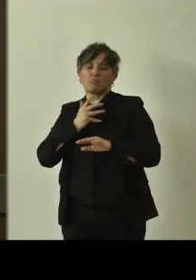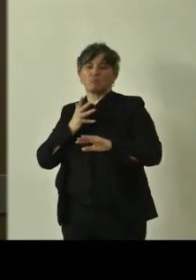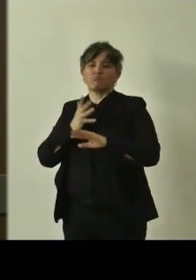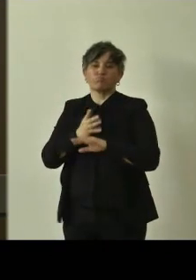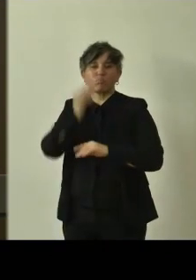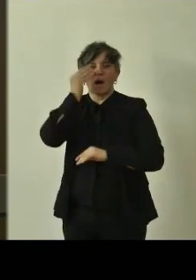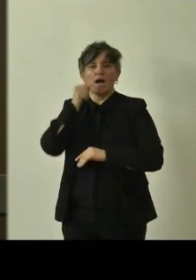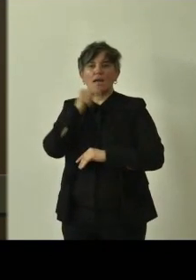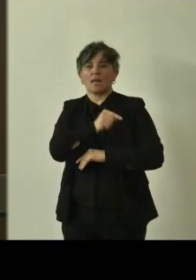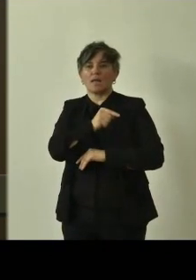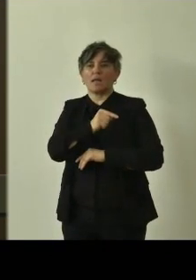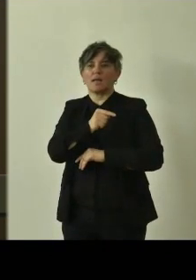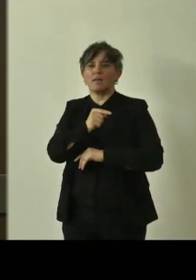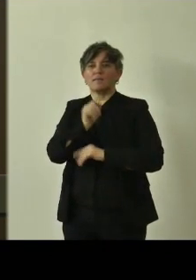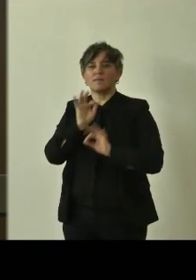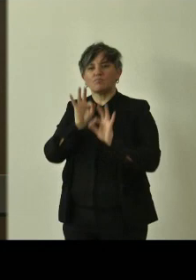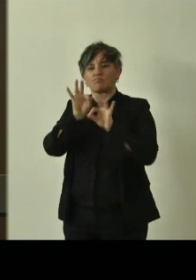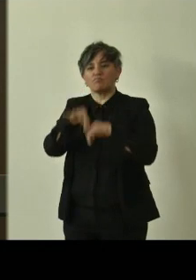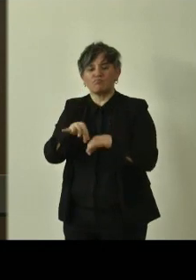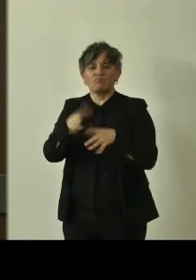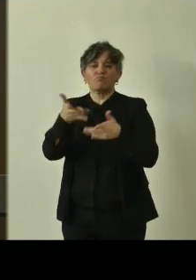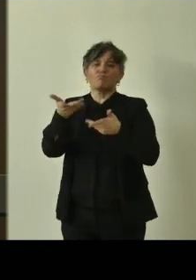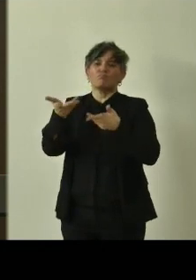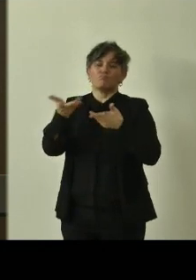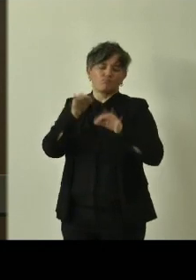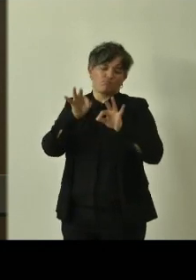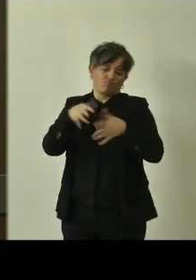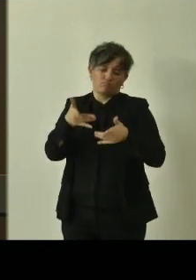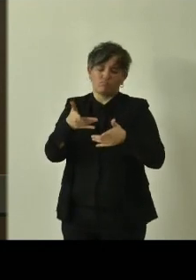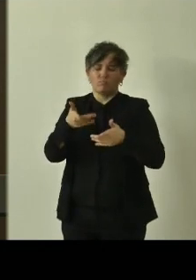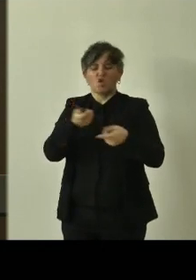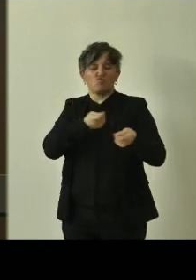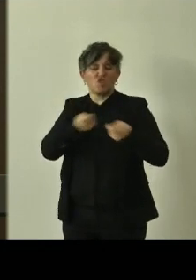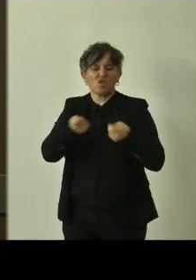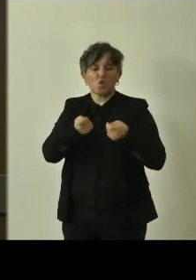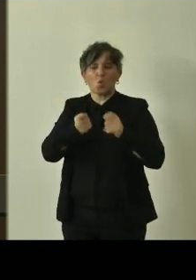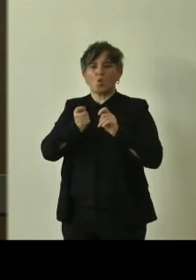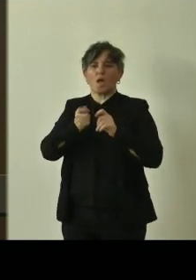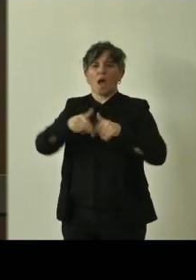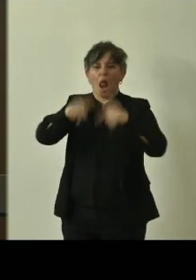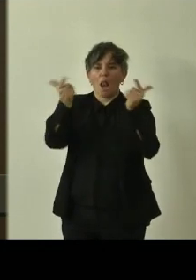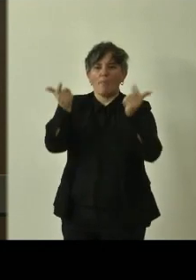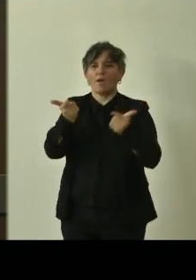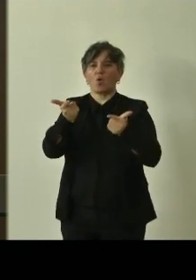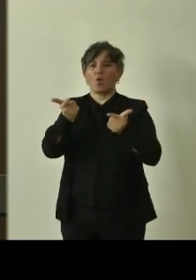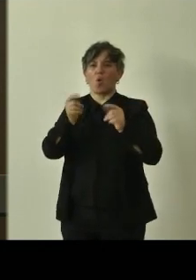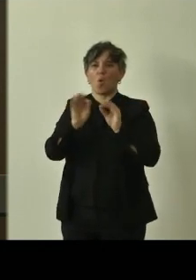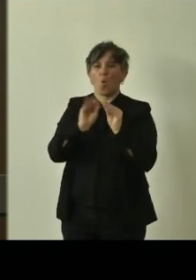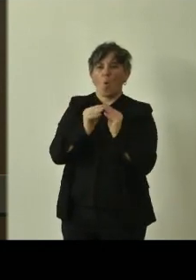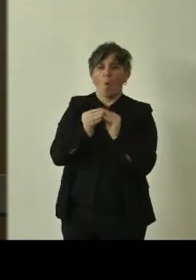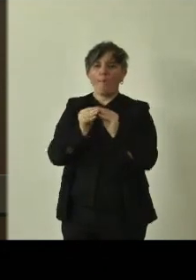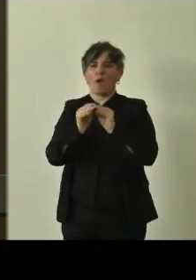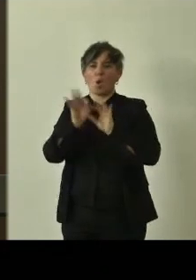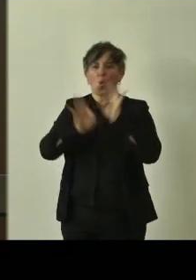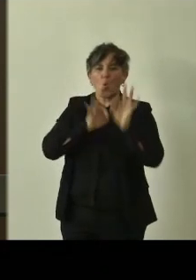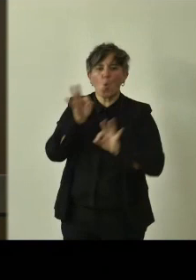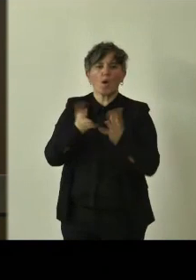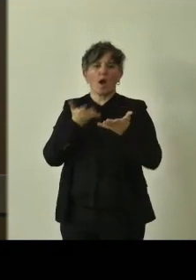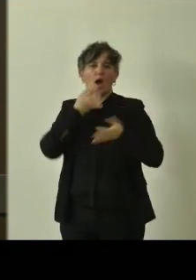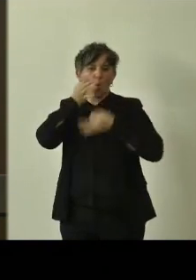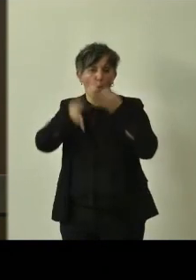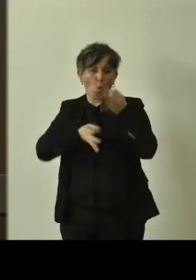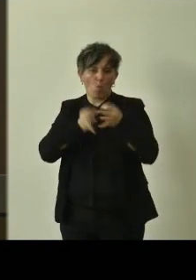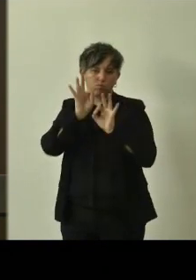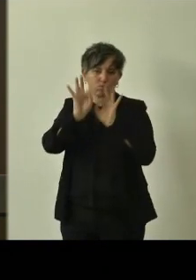gestione e cura degli alberi. Noi ovviamente dopo la visione delle relazioni che ci mandano, fatte da esperti nel